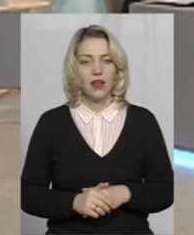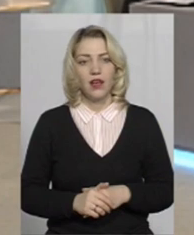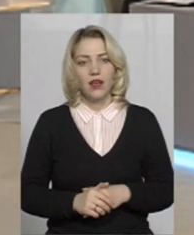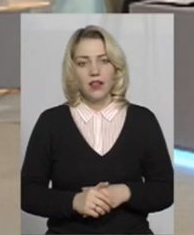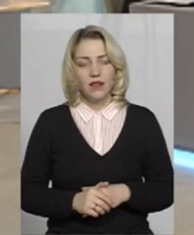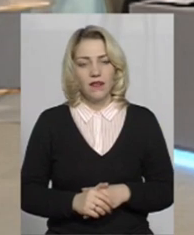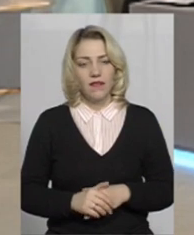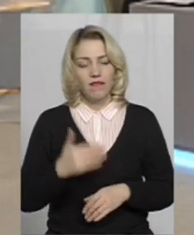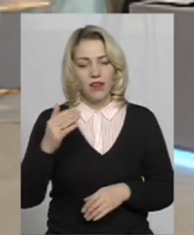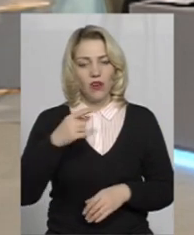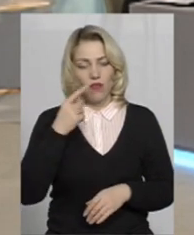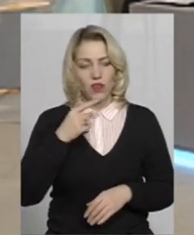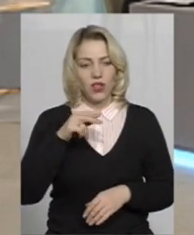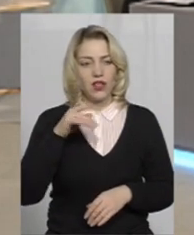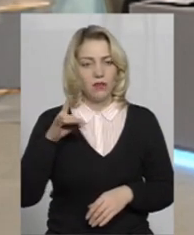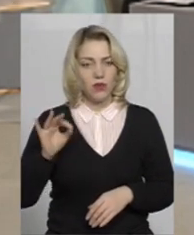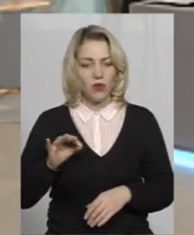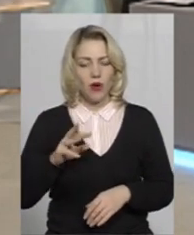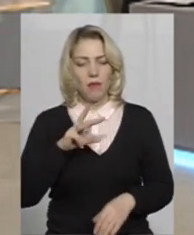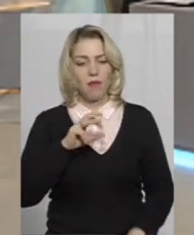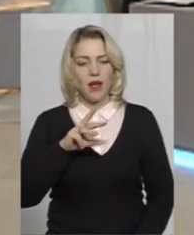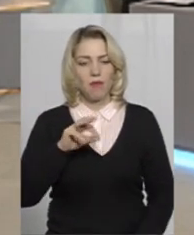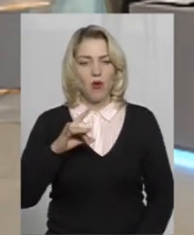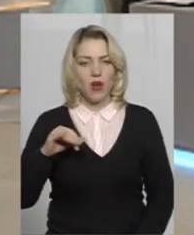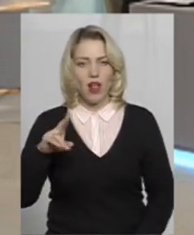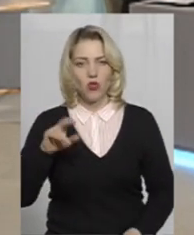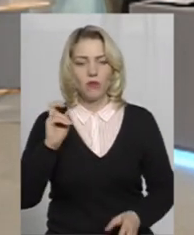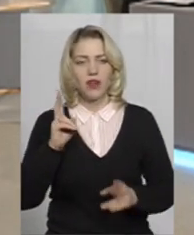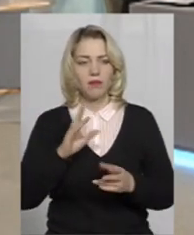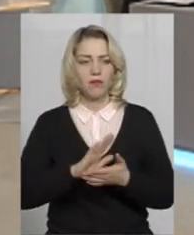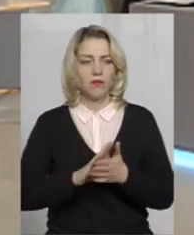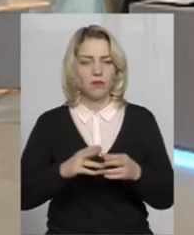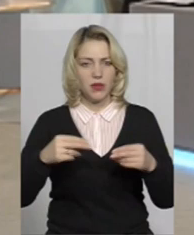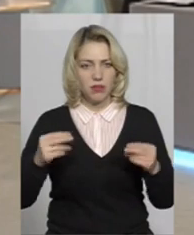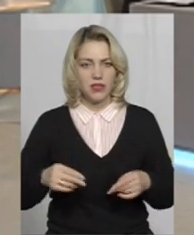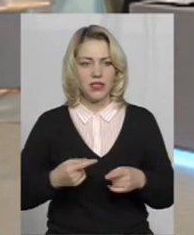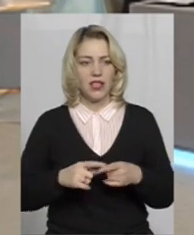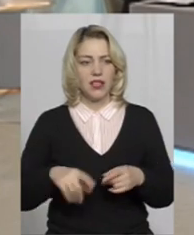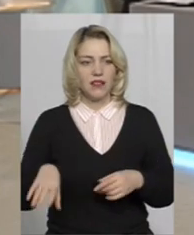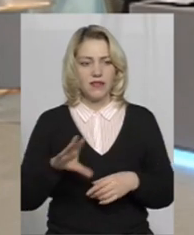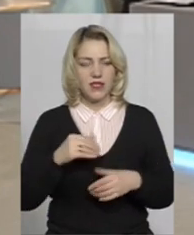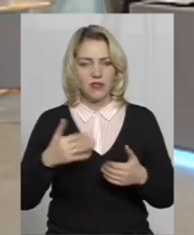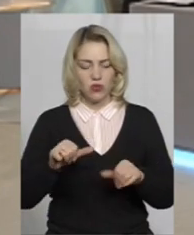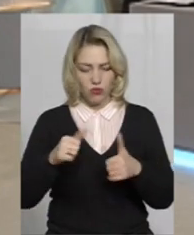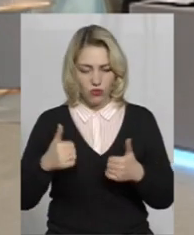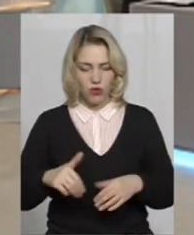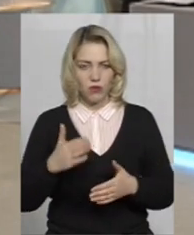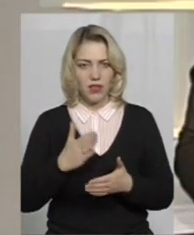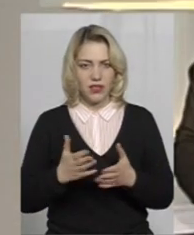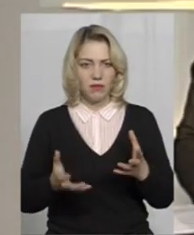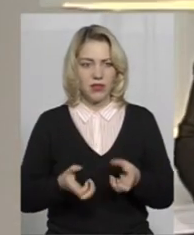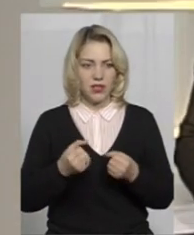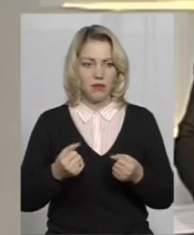От ви говорили про меморандум, він підписаний, все вже оформлено, є